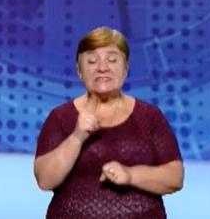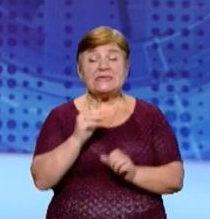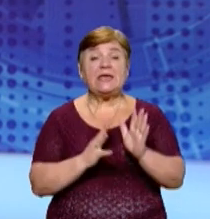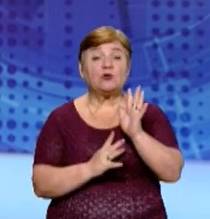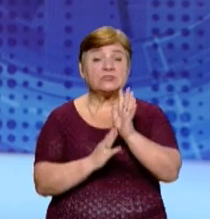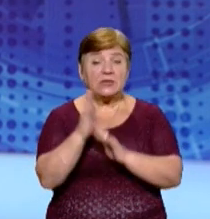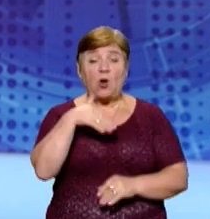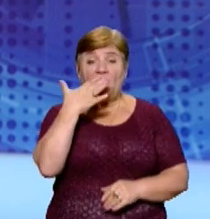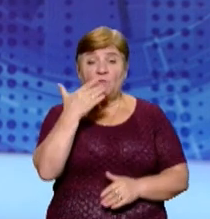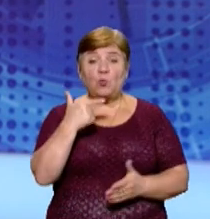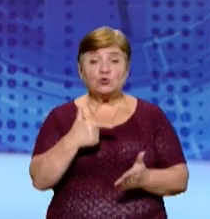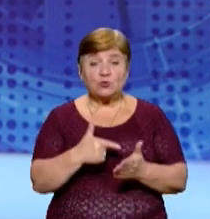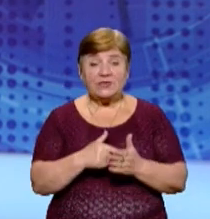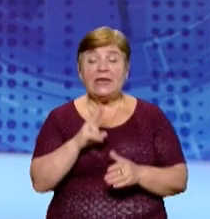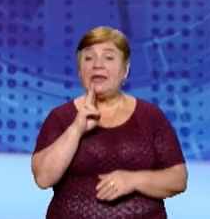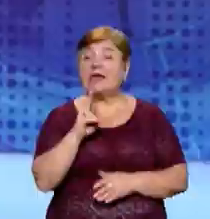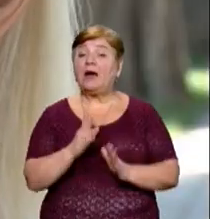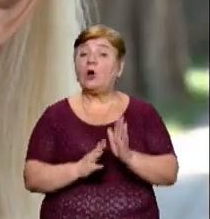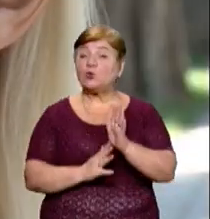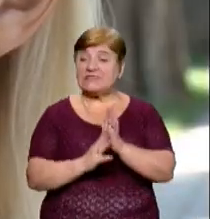рослиною в Ужгороді та де вона росте.